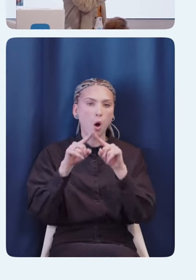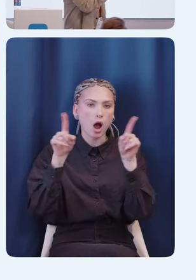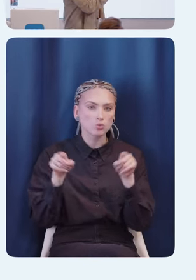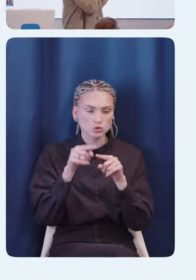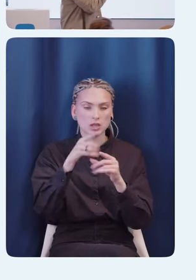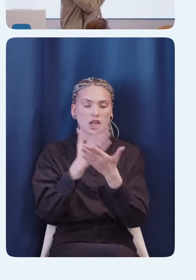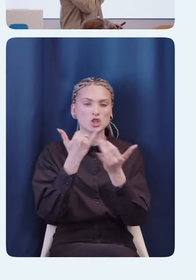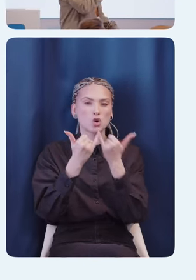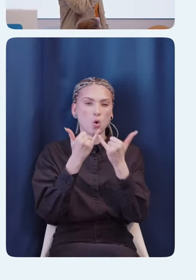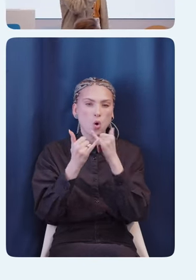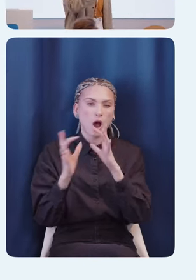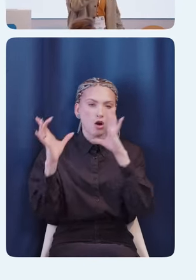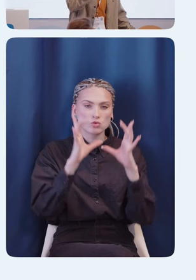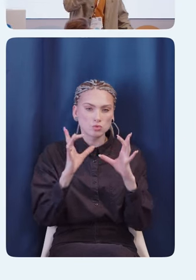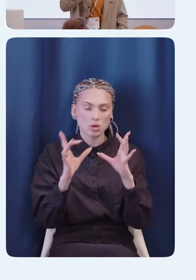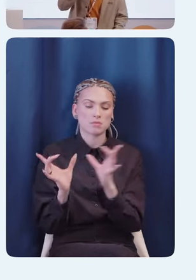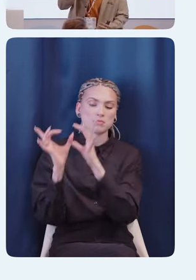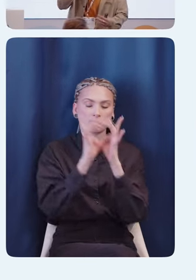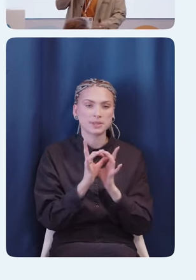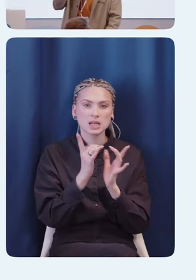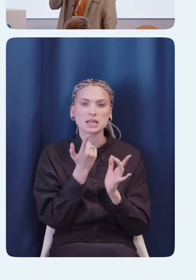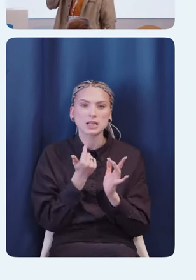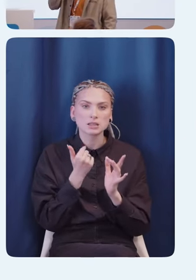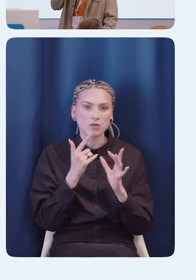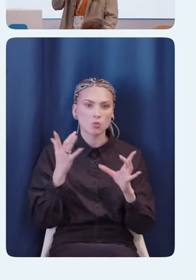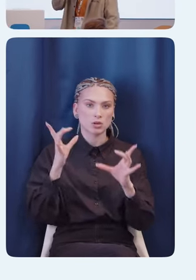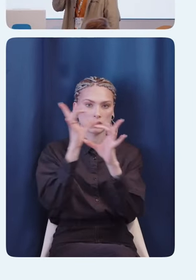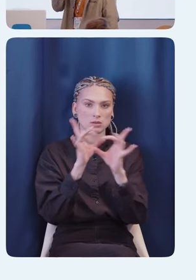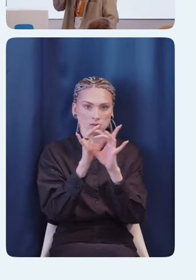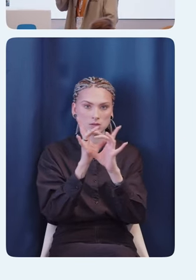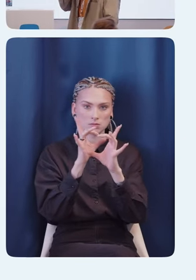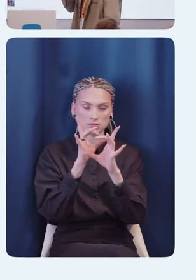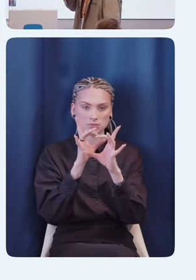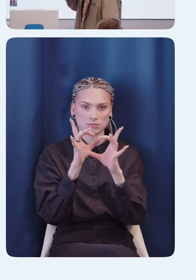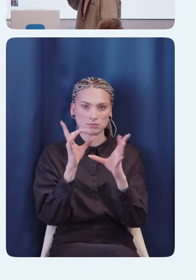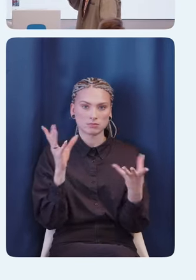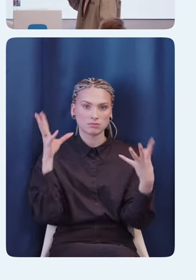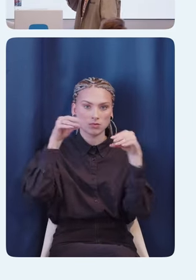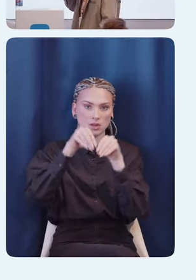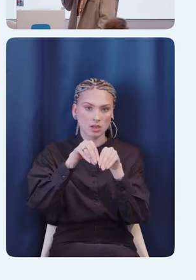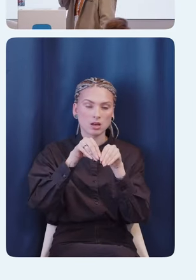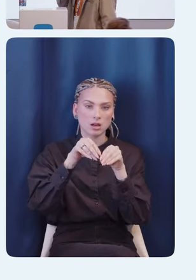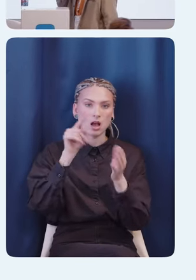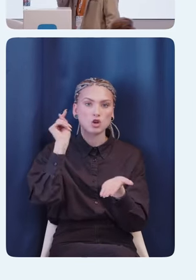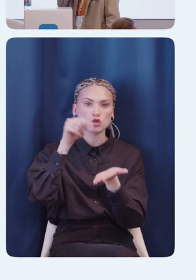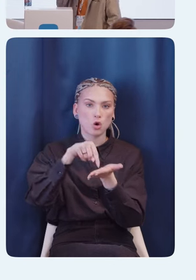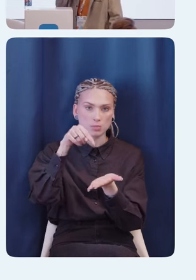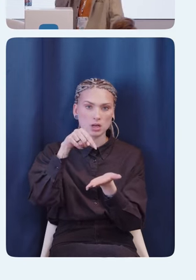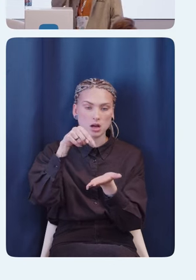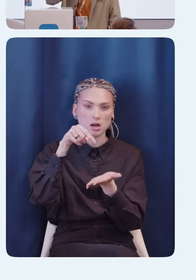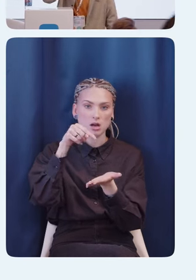желтая, на нее накладывается чуть меньше окружность красная. И вот две окружности, одна вписанная в другую, составляют у вас кнопку, например,